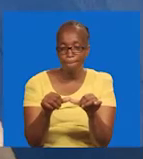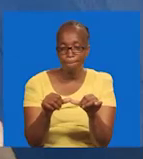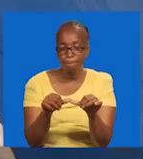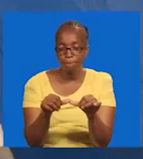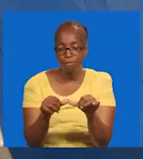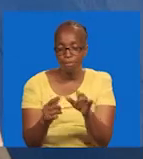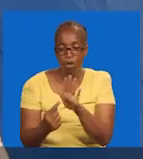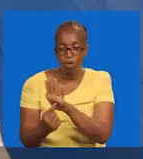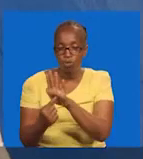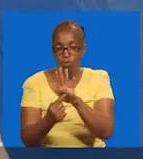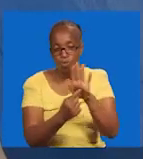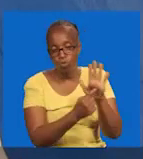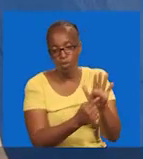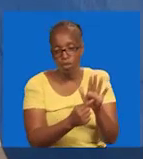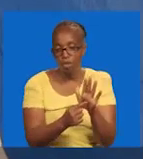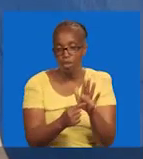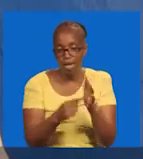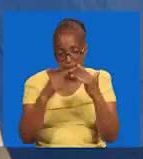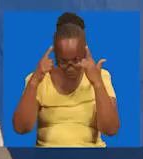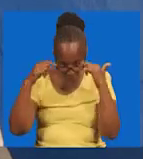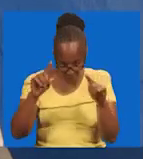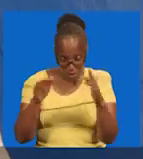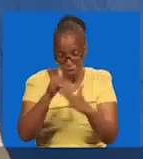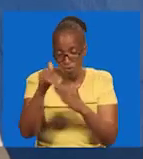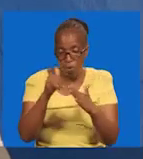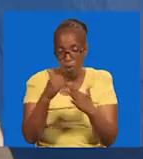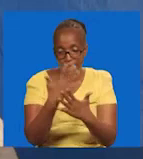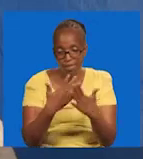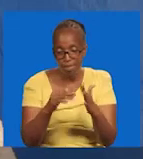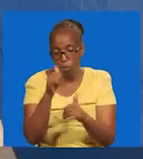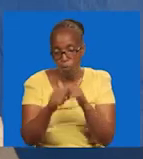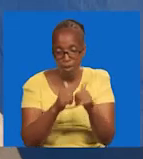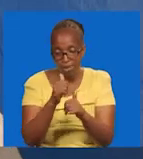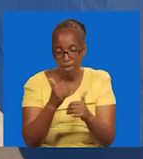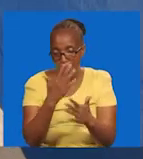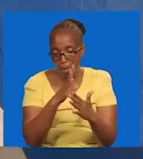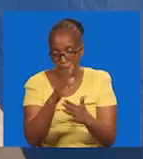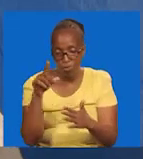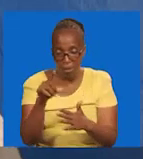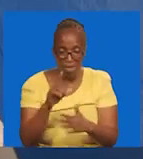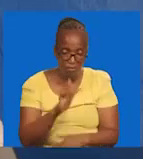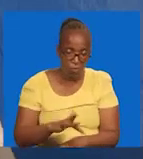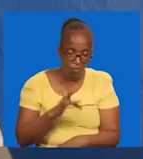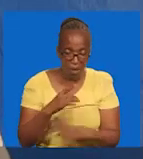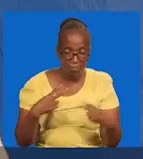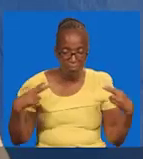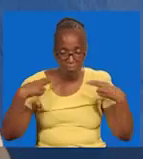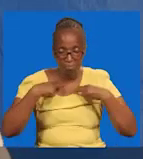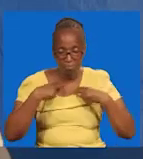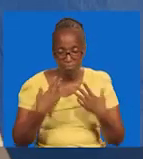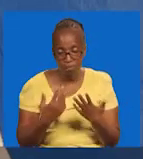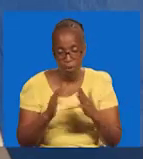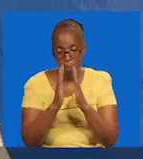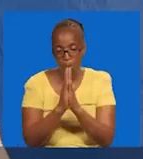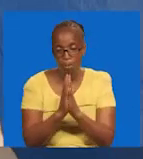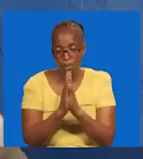Yalikuwa ya mekuama kwako. Na uwe ndilena kuwa mini yeye. Tunawusimame. Imara. Nimekua wako. Pastor Lucy Michael